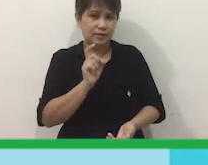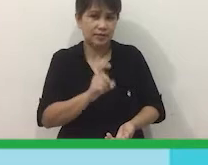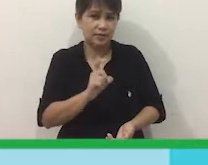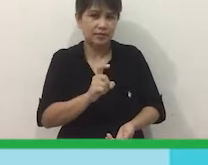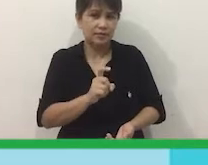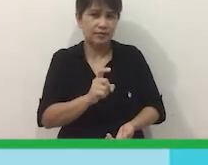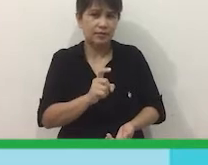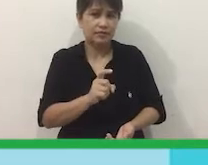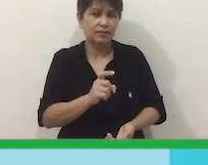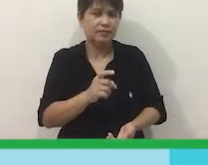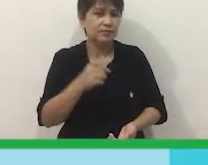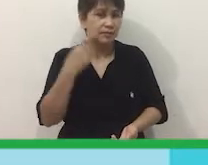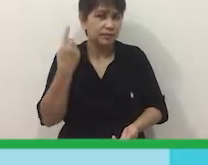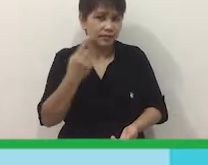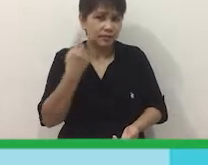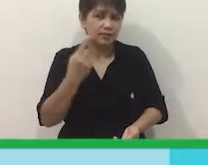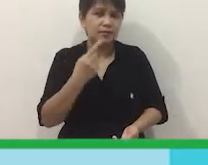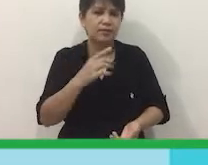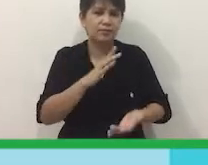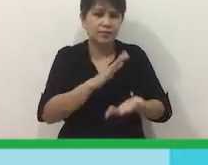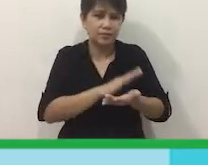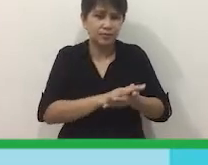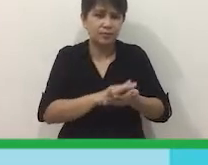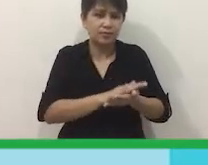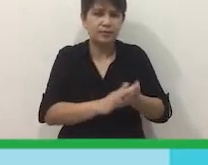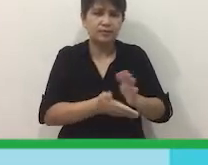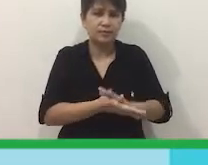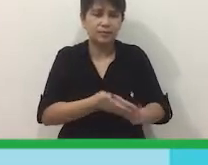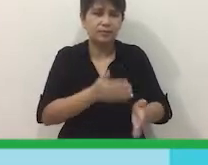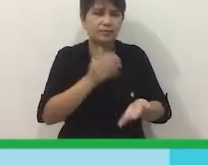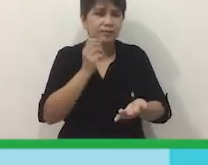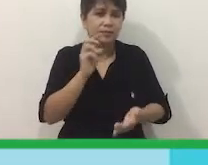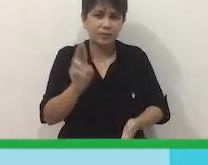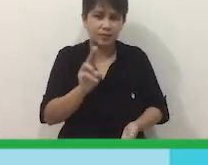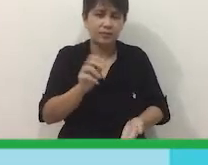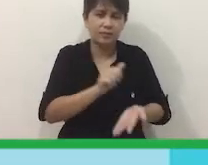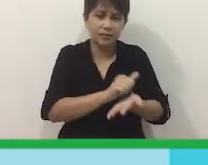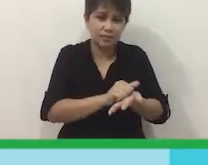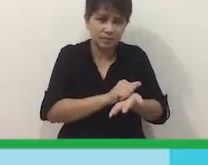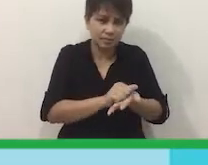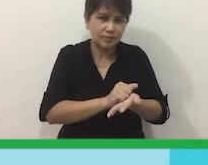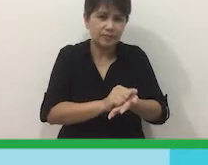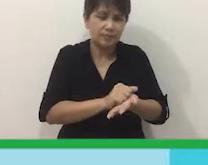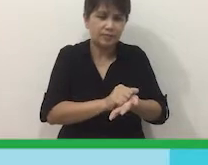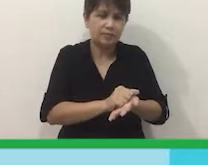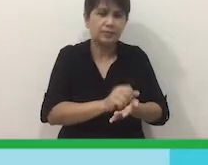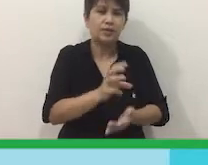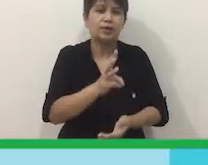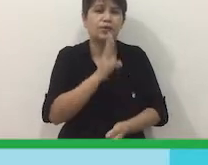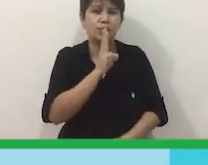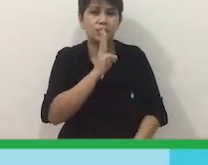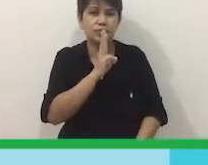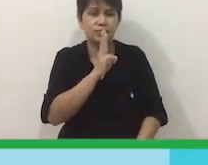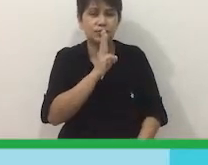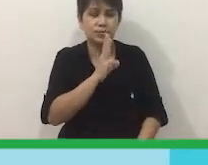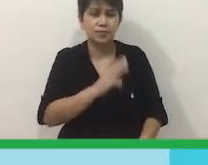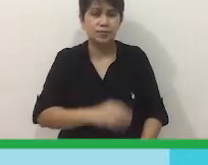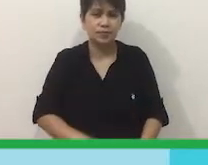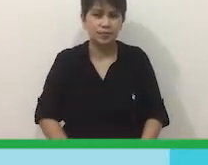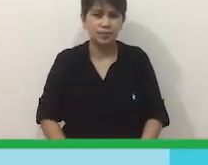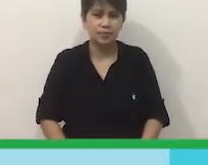Kailangan Lagi tayong Naguhugas Ng kamay Gamit Ang sabon At tubig Para sigurado Ng